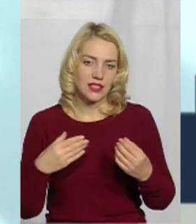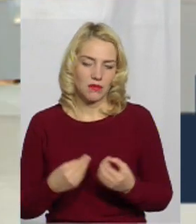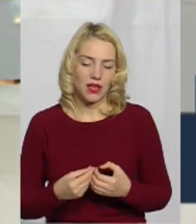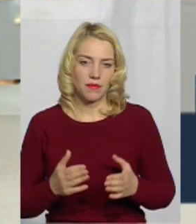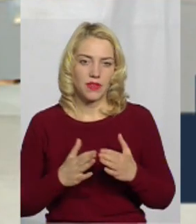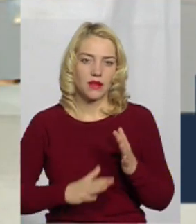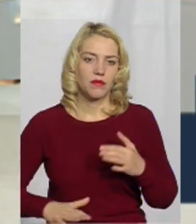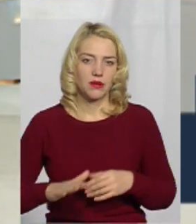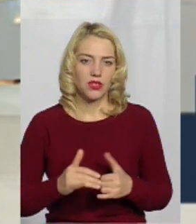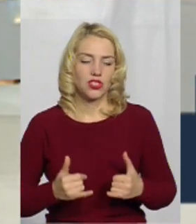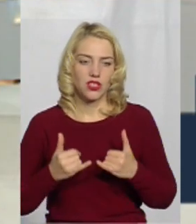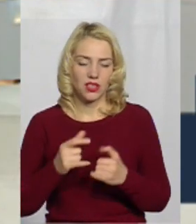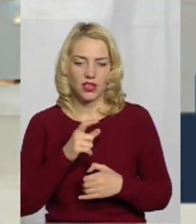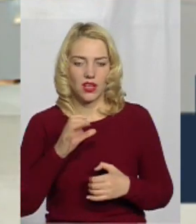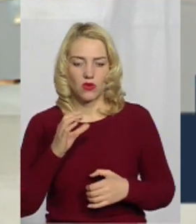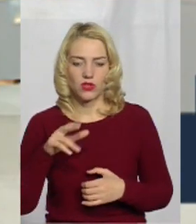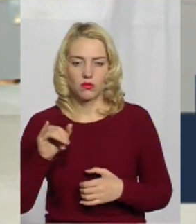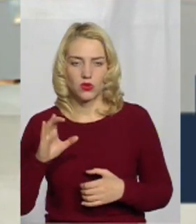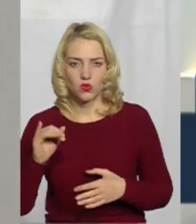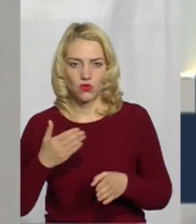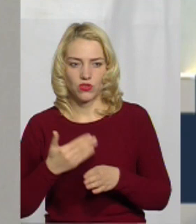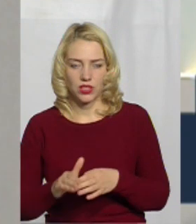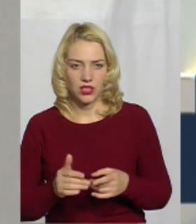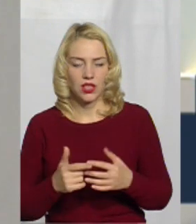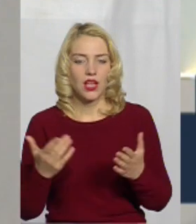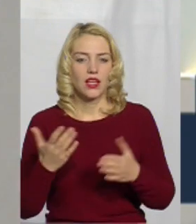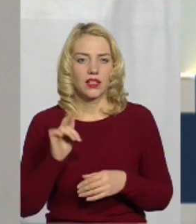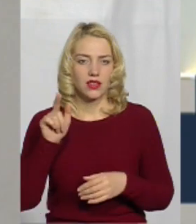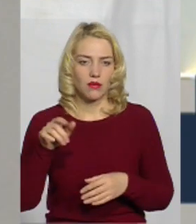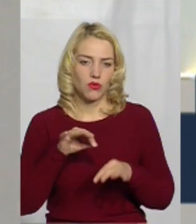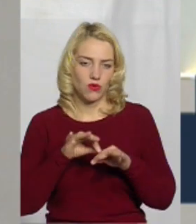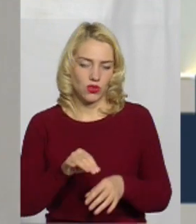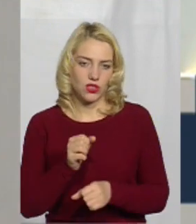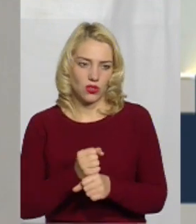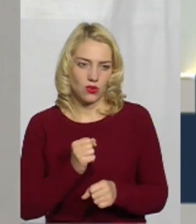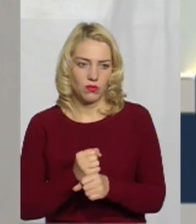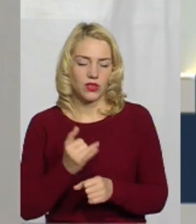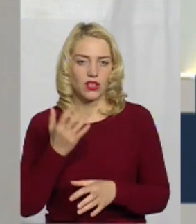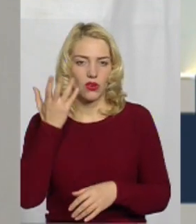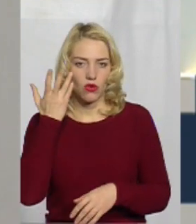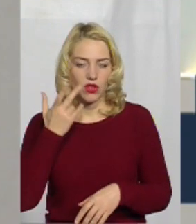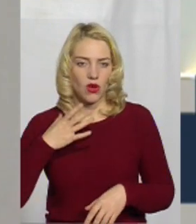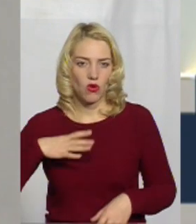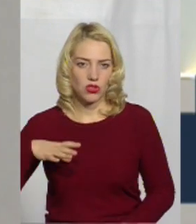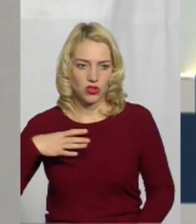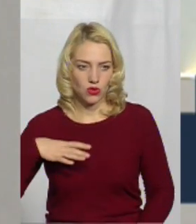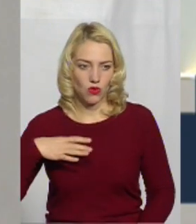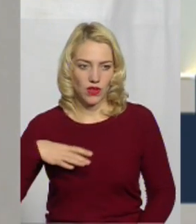Приміщення для хоспису виділене. Там які роботи зараз проводяться і коли очікувати